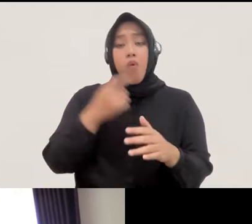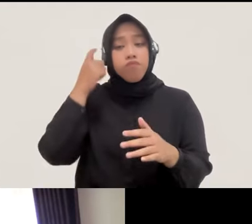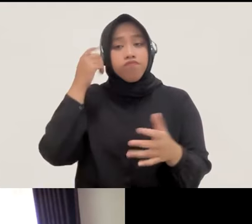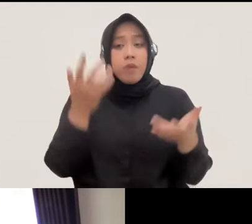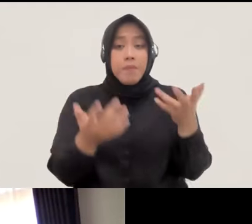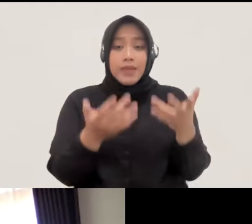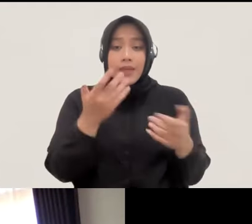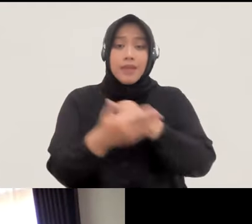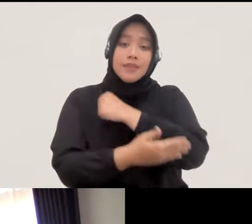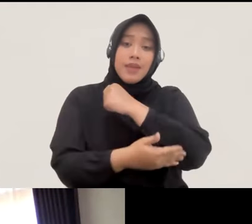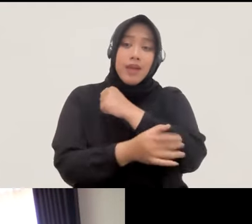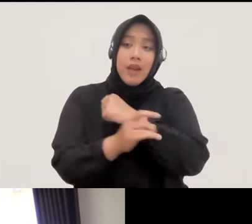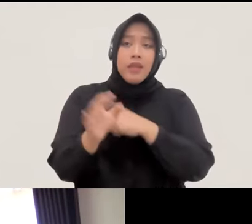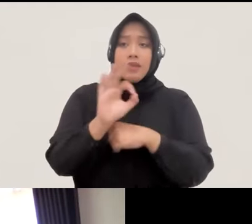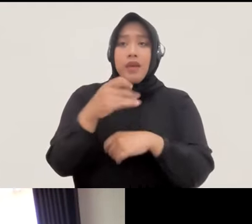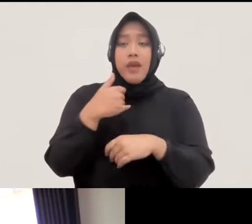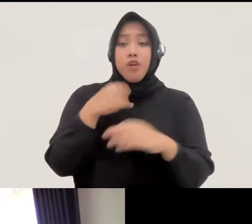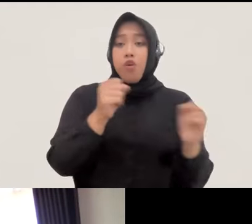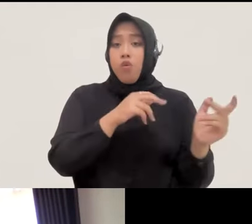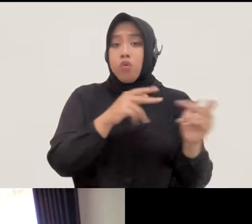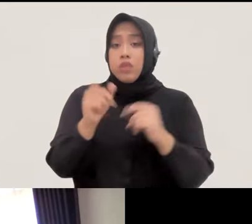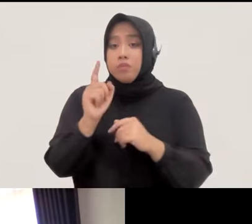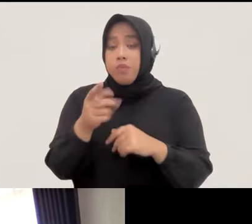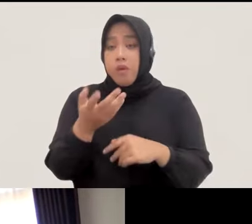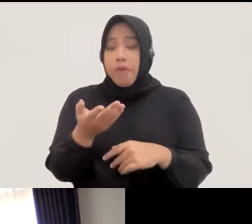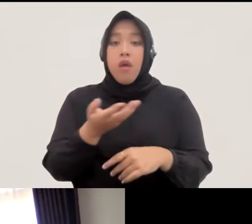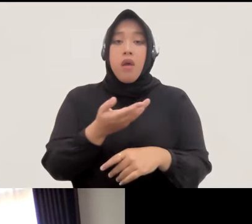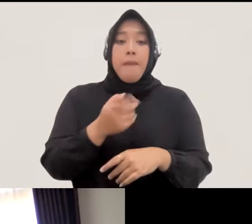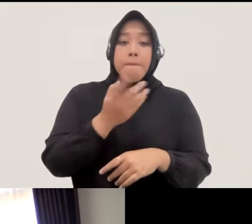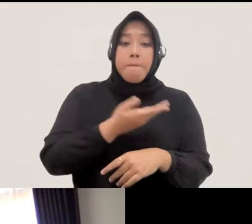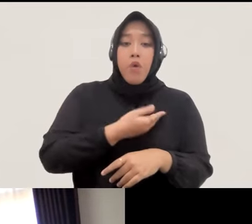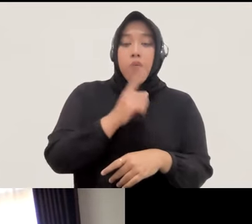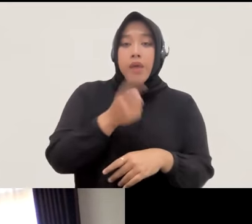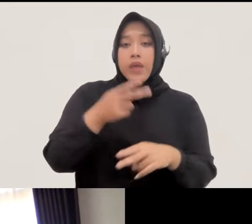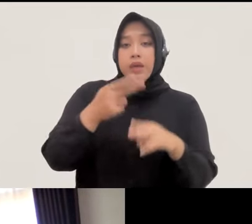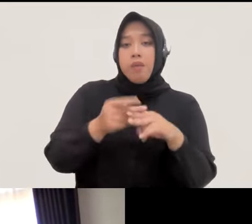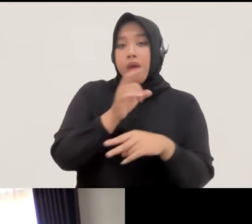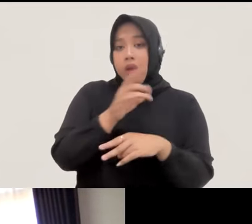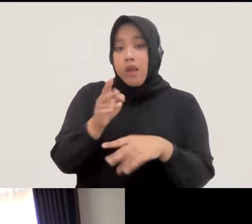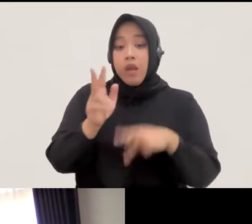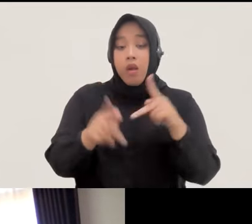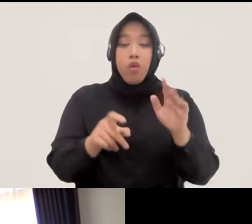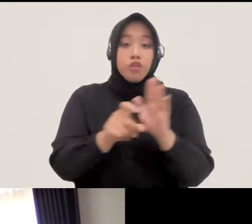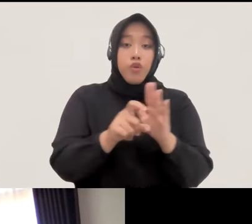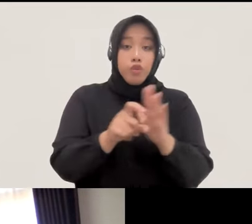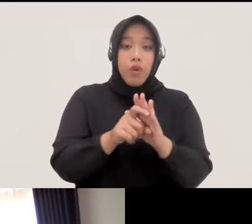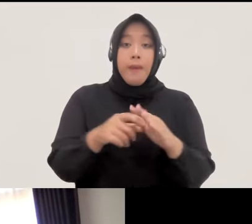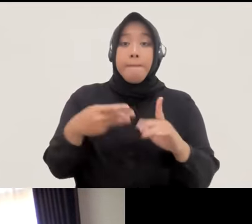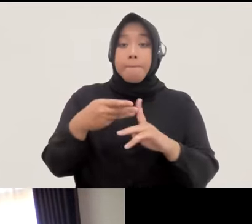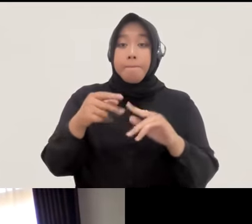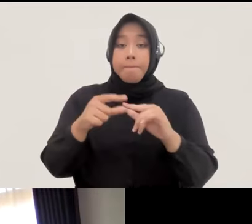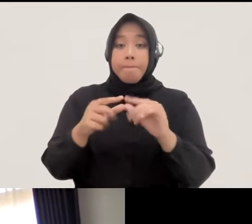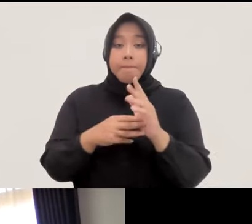lain nggak ada tuh konsep RJ yang memang nggak ada karena mereka menggunakan nama lain yang mana kalau misalnya di Belanda kita lihat ya